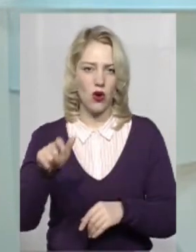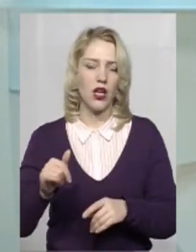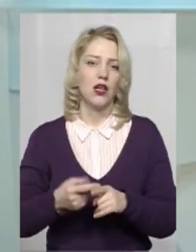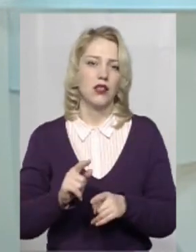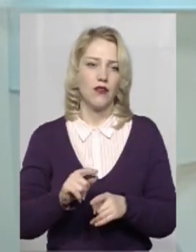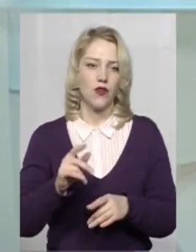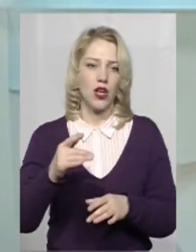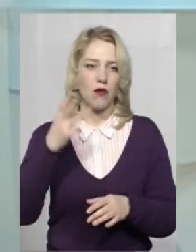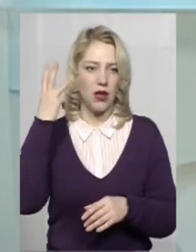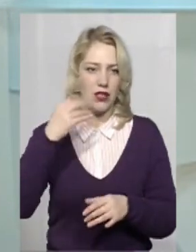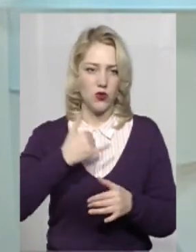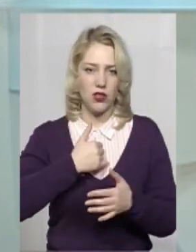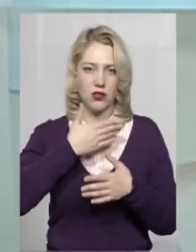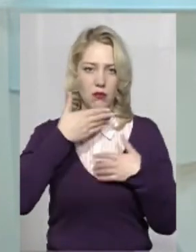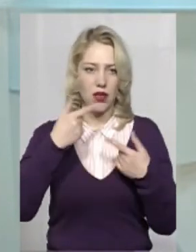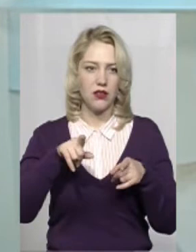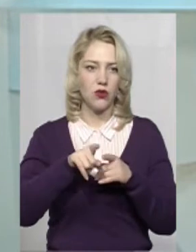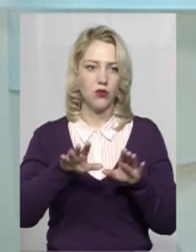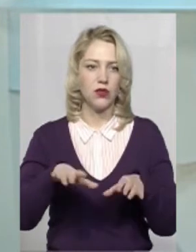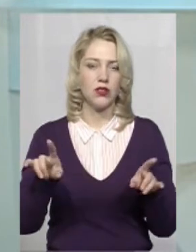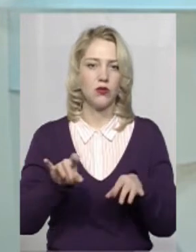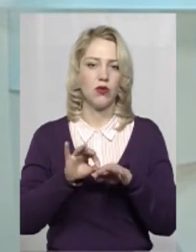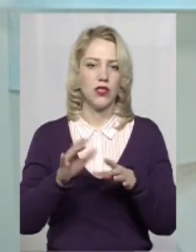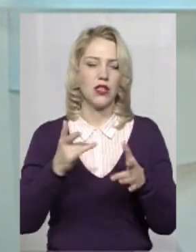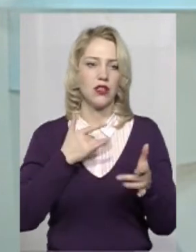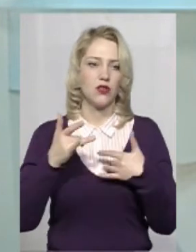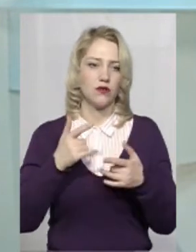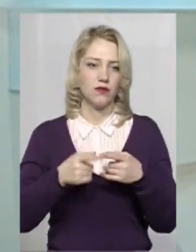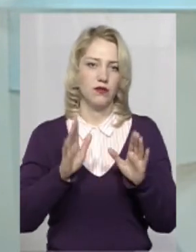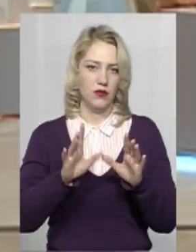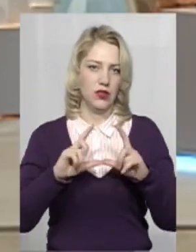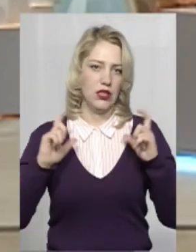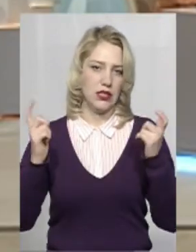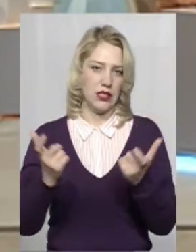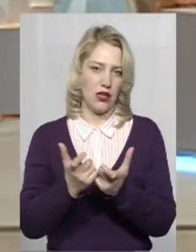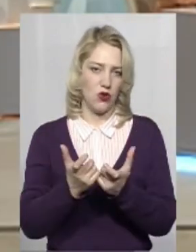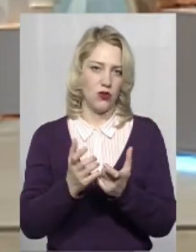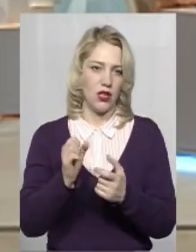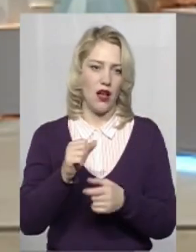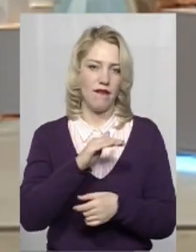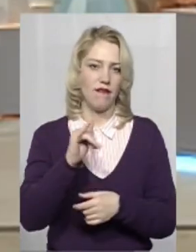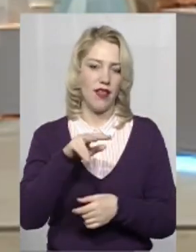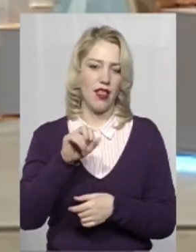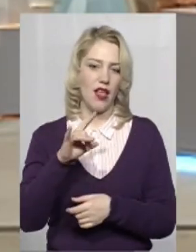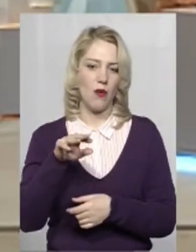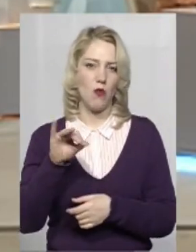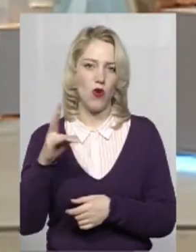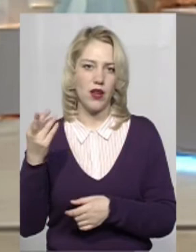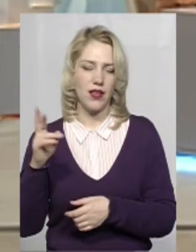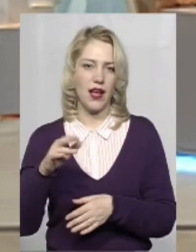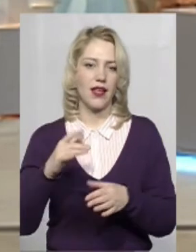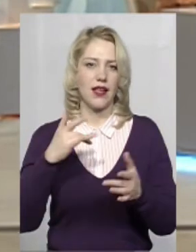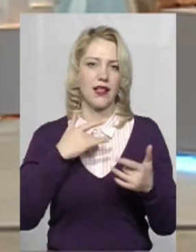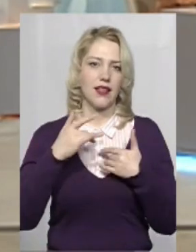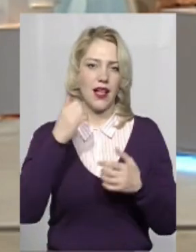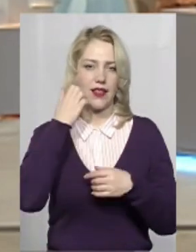в Хмельницького немає такого місця, щоб провести якийсь концерт, ну, це тільки стадіон. Ну, але філармонія і театр Старицького,